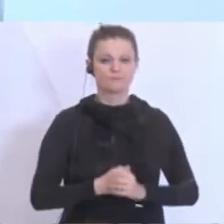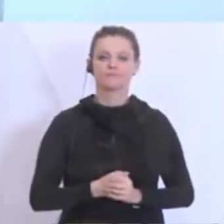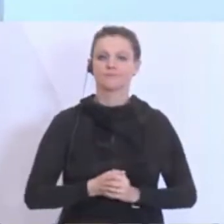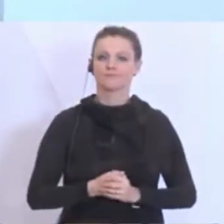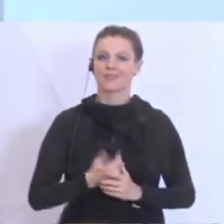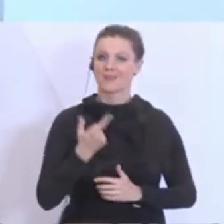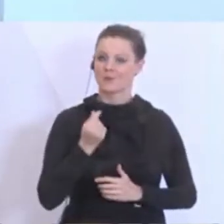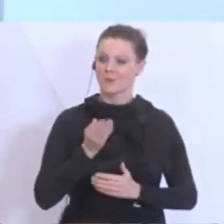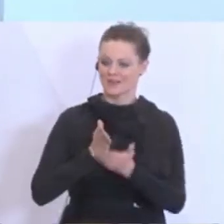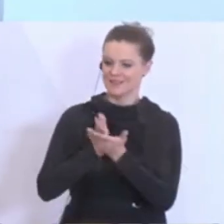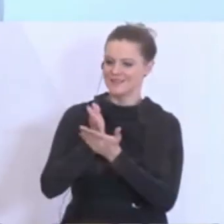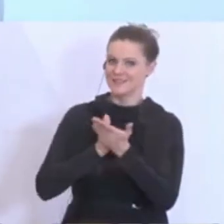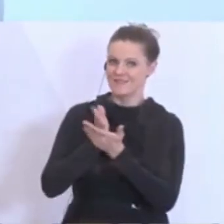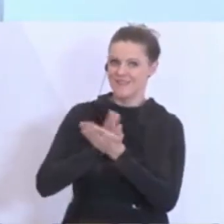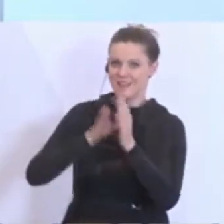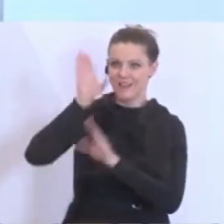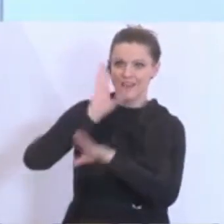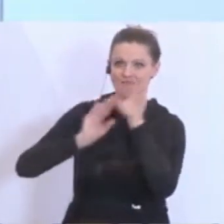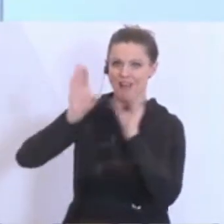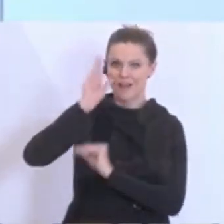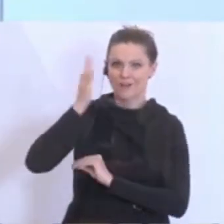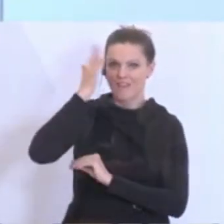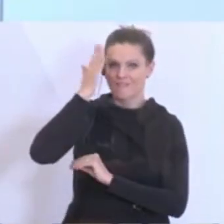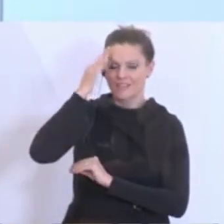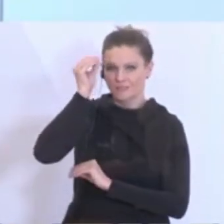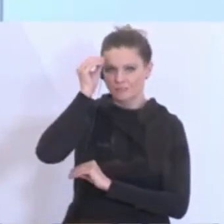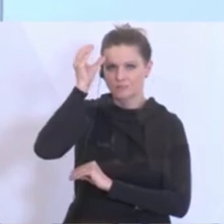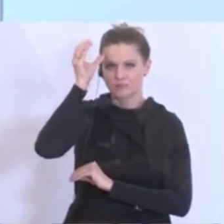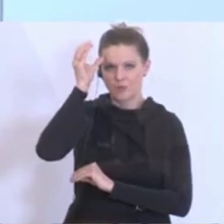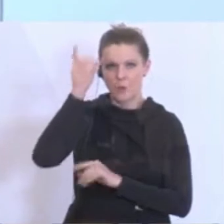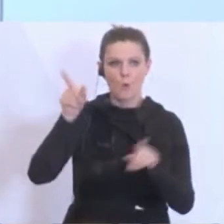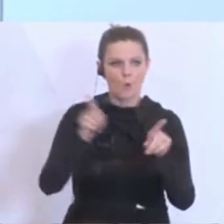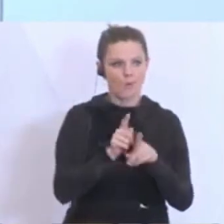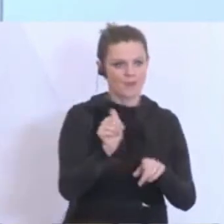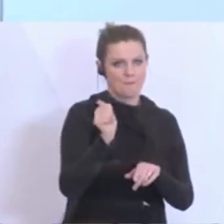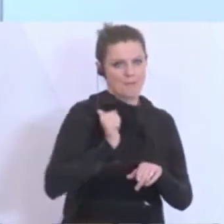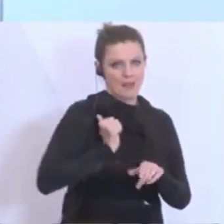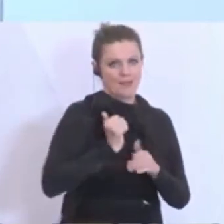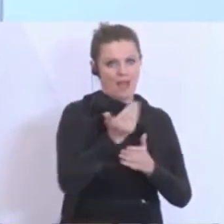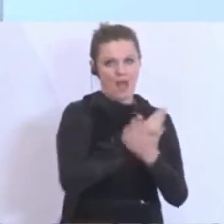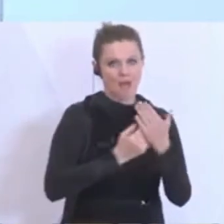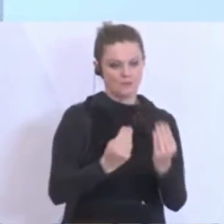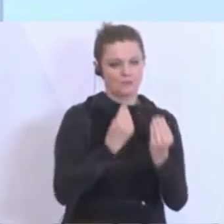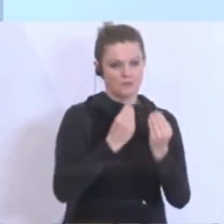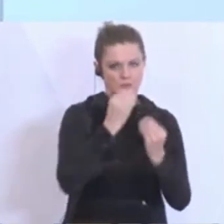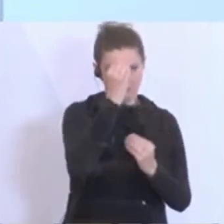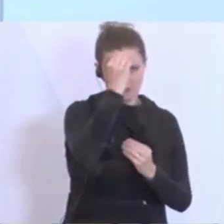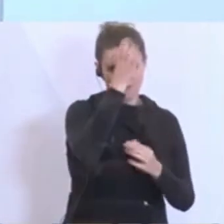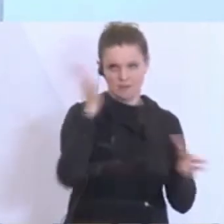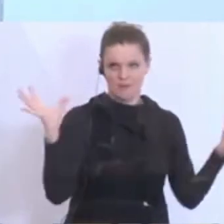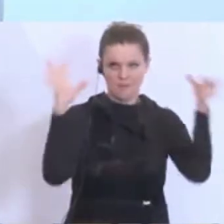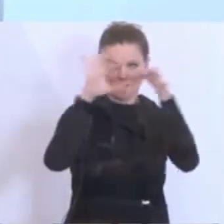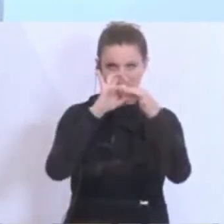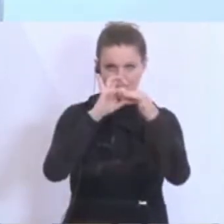Zivilerfahrung, ziviles Wissen mit militärischer Ausbildung. Genau das ist es,